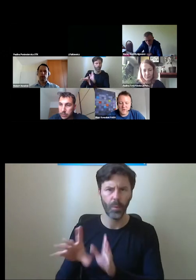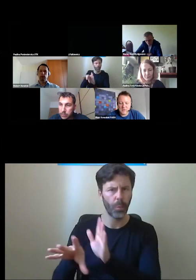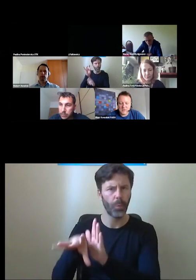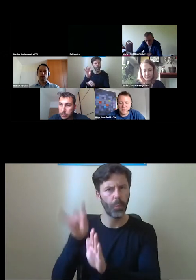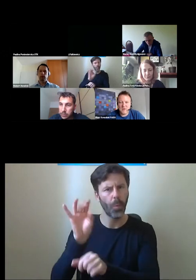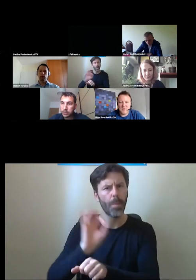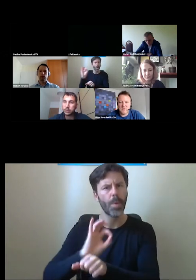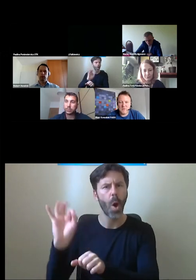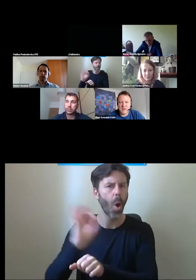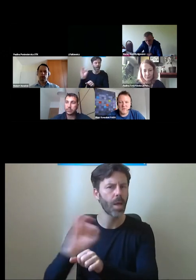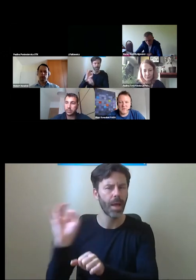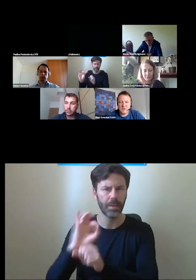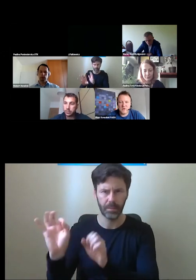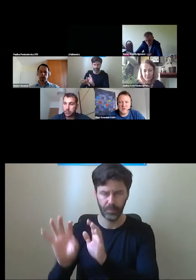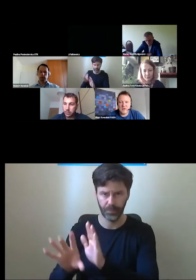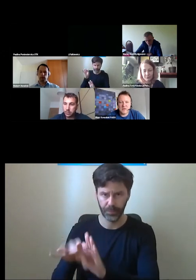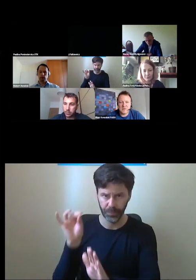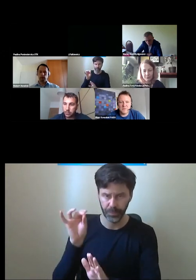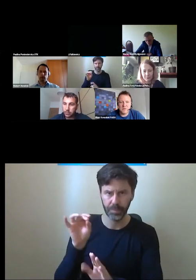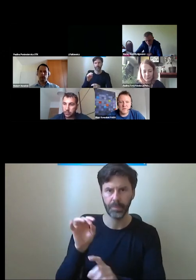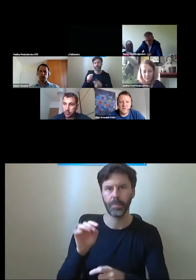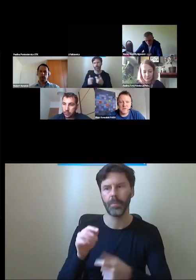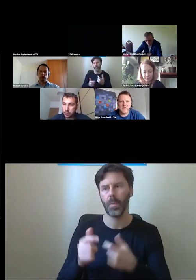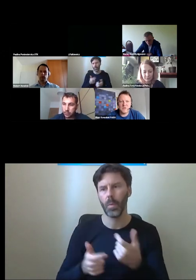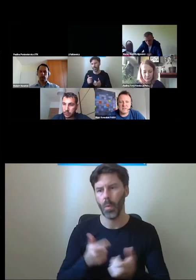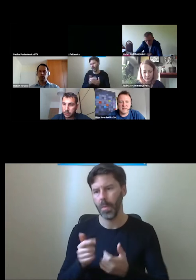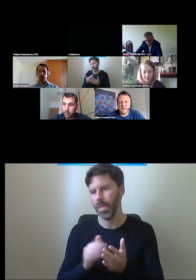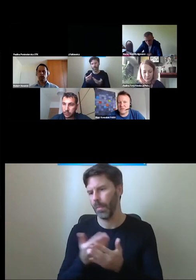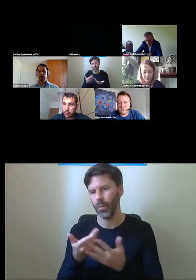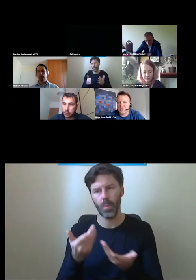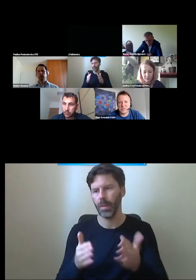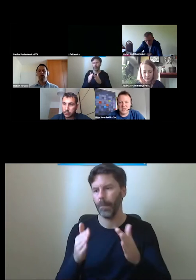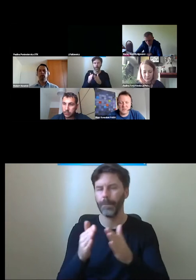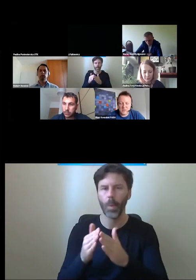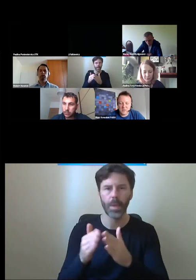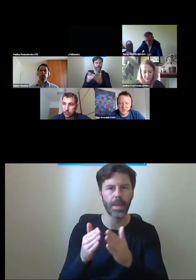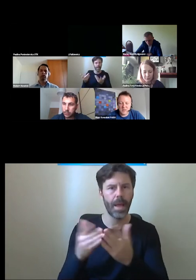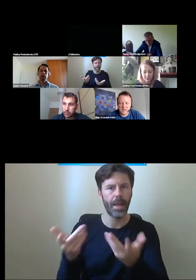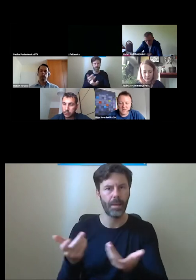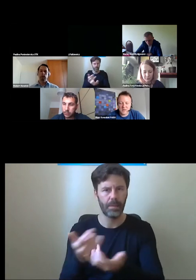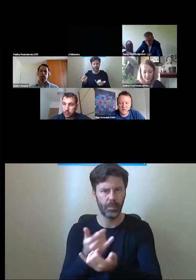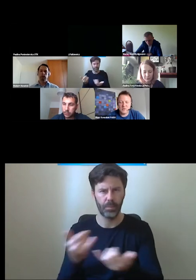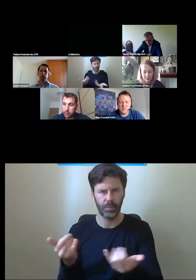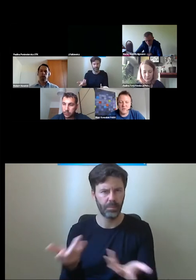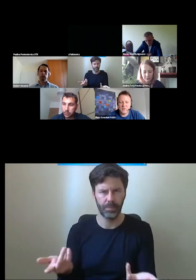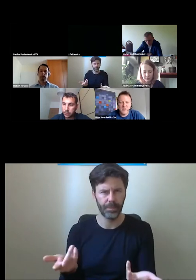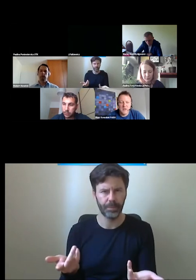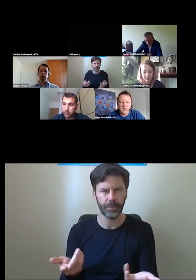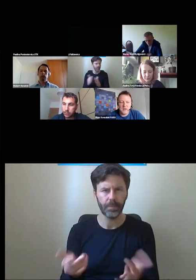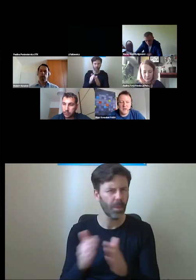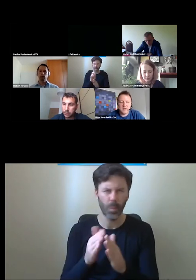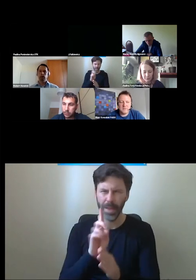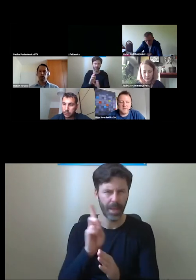tworząc programy funkcjonalno-użytkowe, jakichś budynków, rozwiązań też w przestrzeni, może nie tylko budynków.